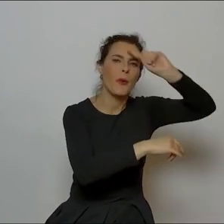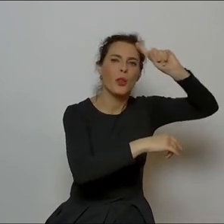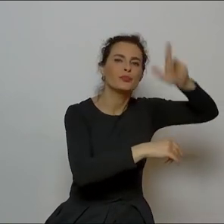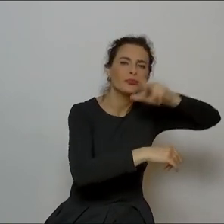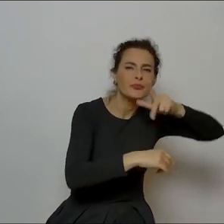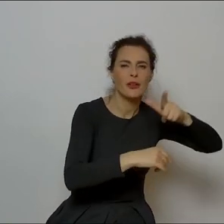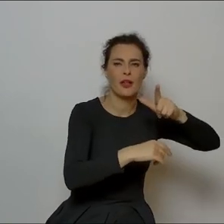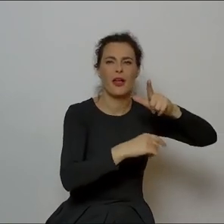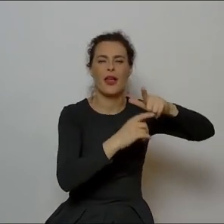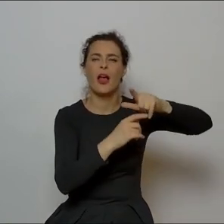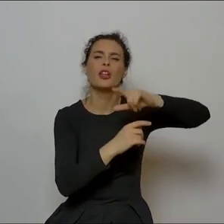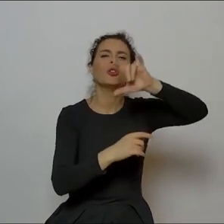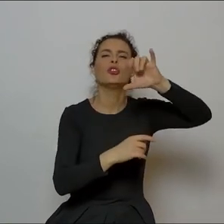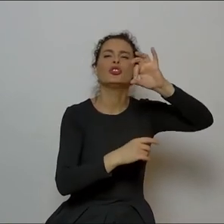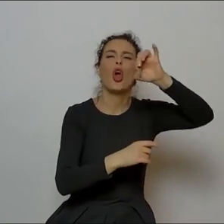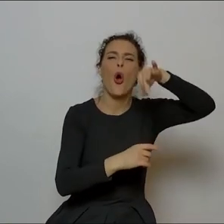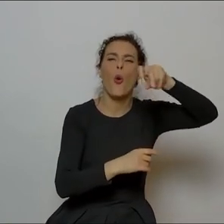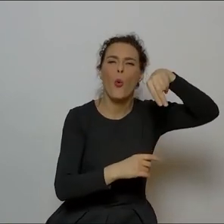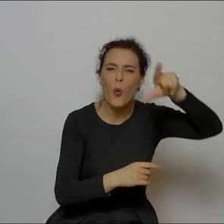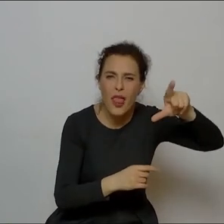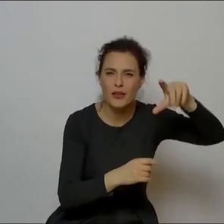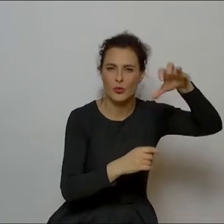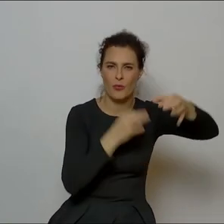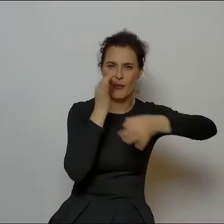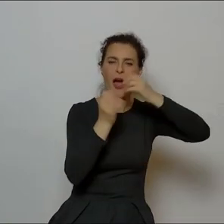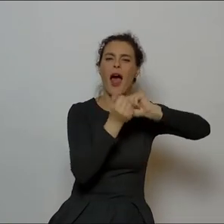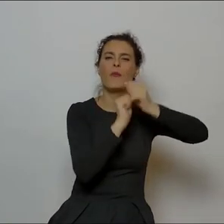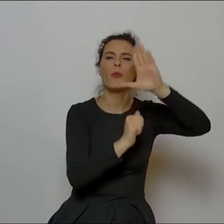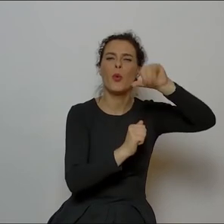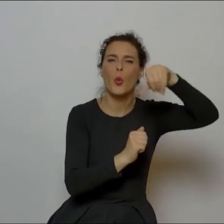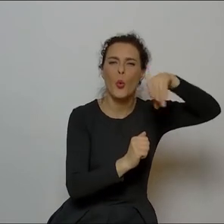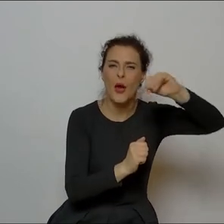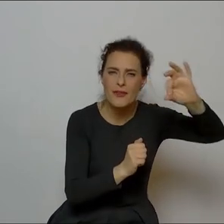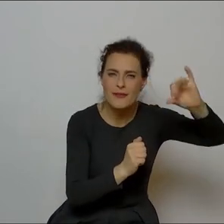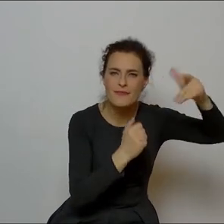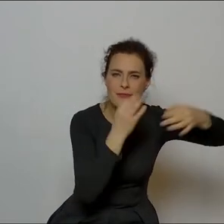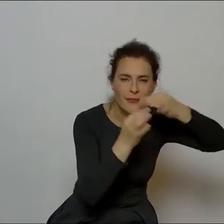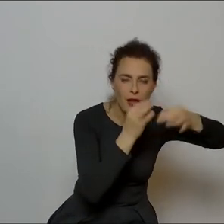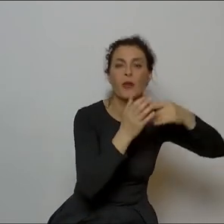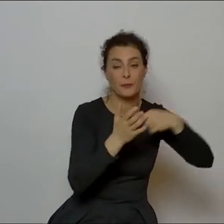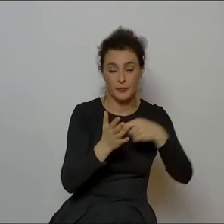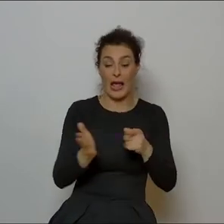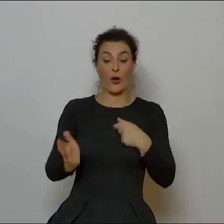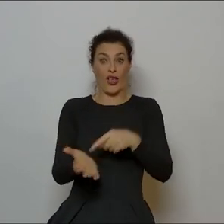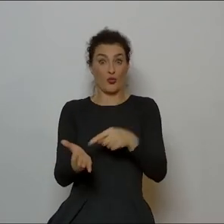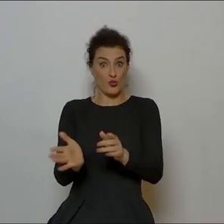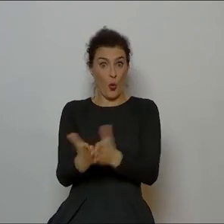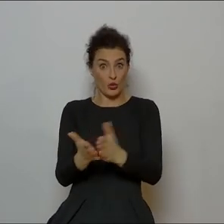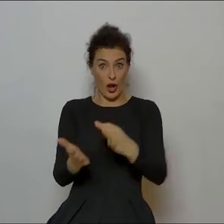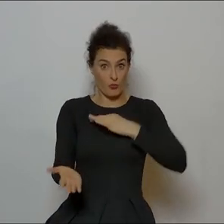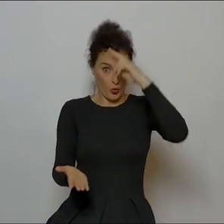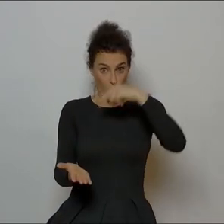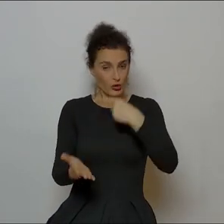busmenów, rytmbusowców. I tutaj właśnie w książce Romana Radoszewskiego jest ciekawa ciekawa rzecz,